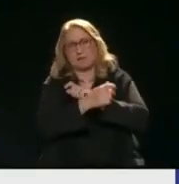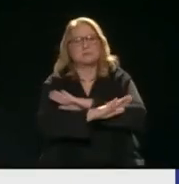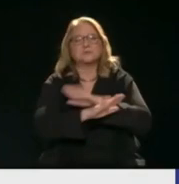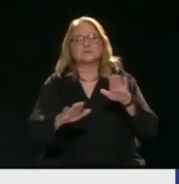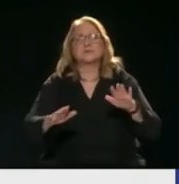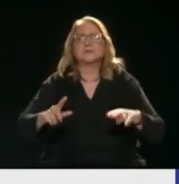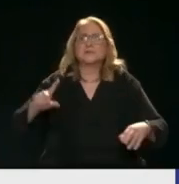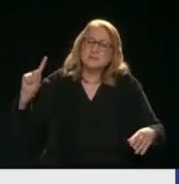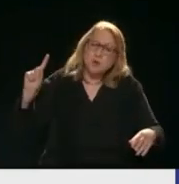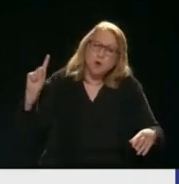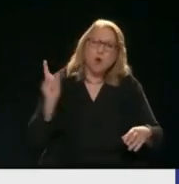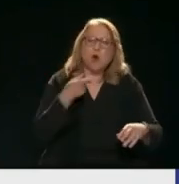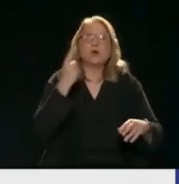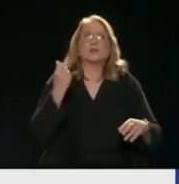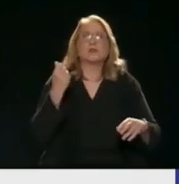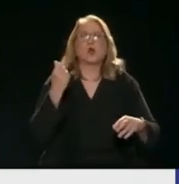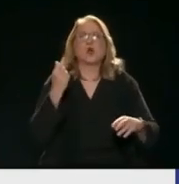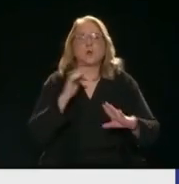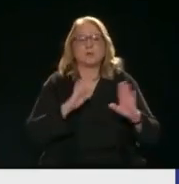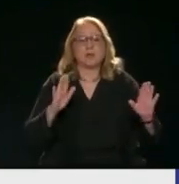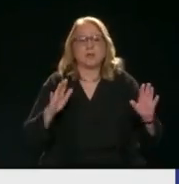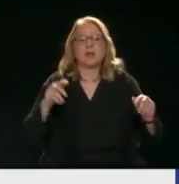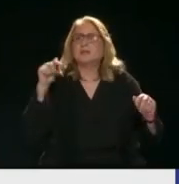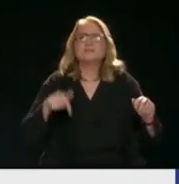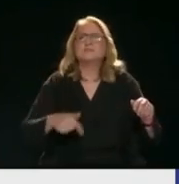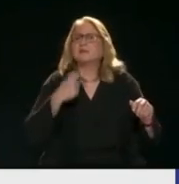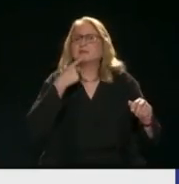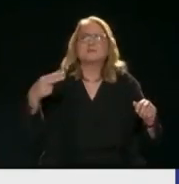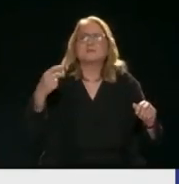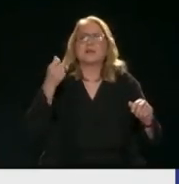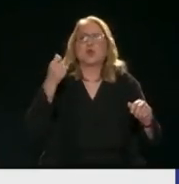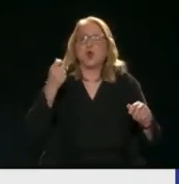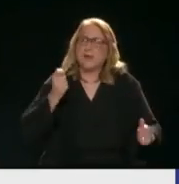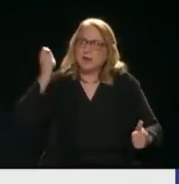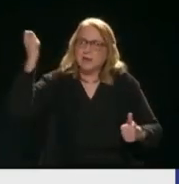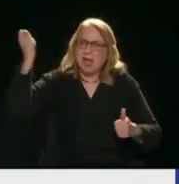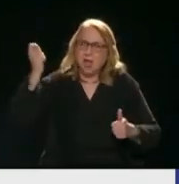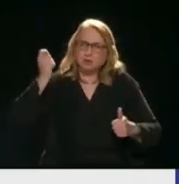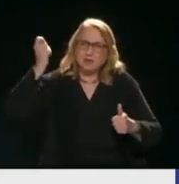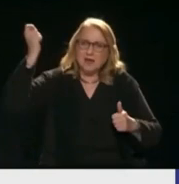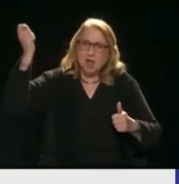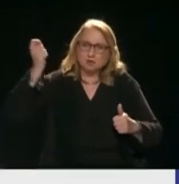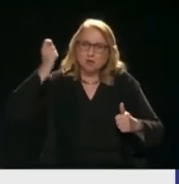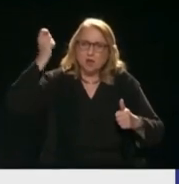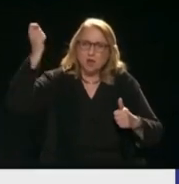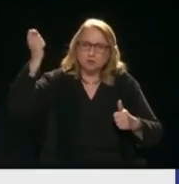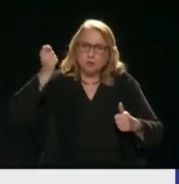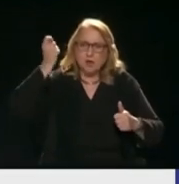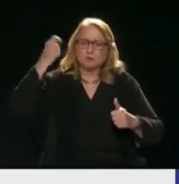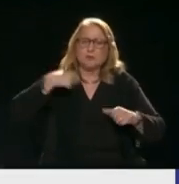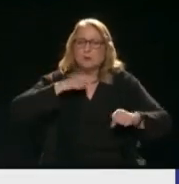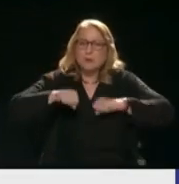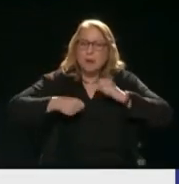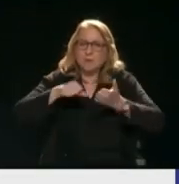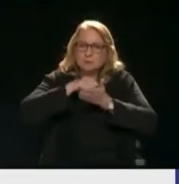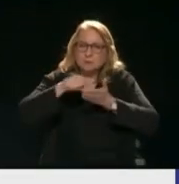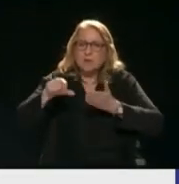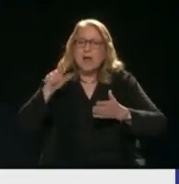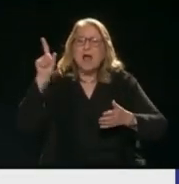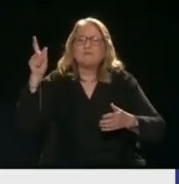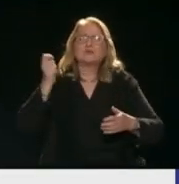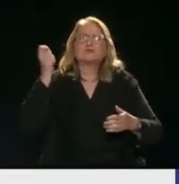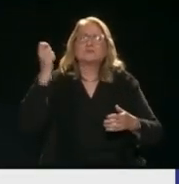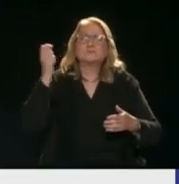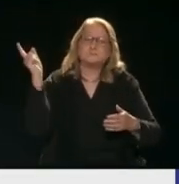σήμερα συμβαίνει Σήμερα το λένε η οικονομία να κυνηγάμε ένα χρέος Οπότε ξεχρεώνουμε Και μέσα στο ξεχρέωμα που εμείς κυνηγάμε Ένα ψεύτικο χρέος